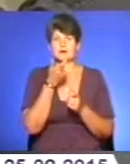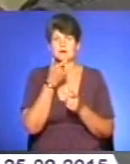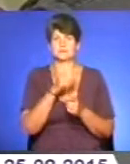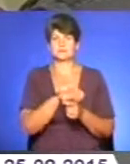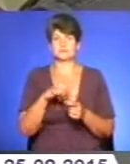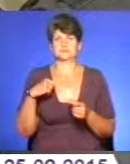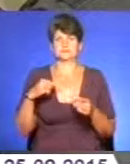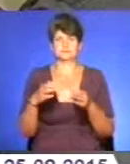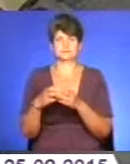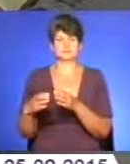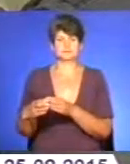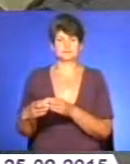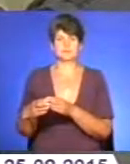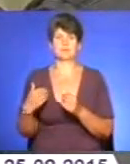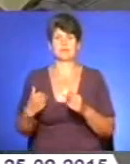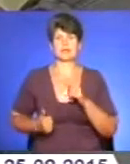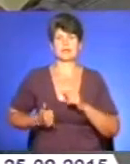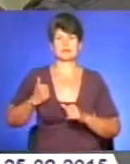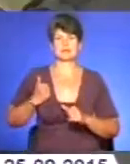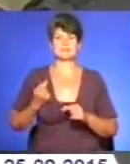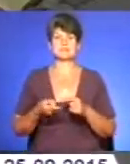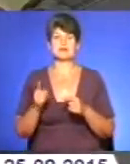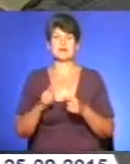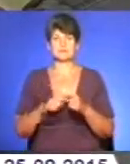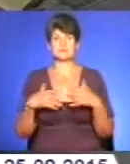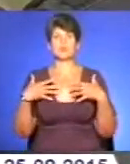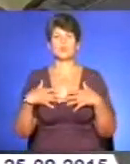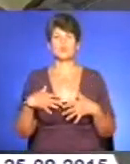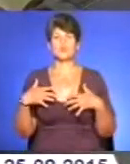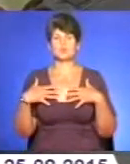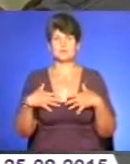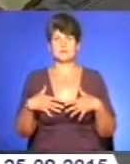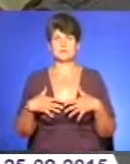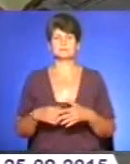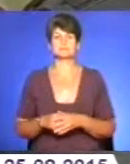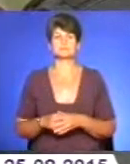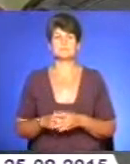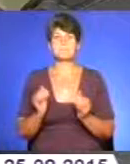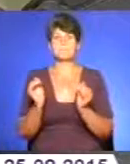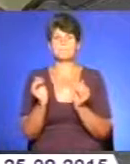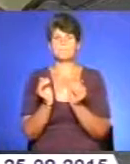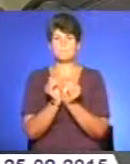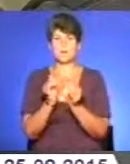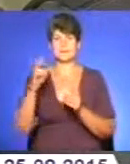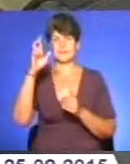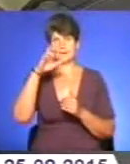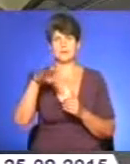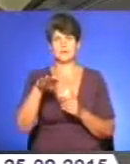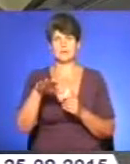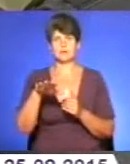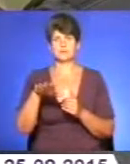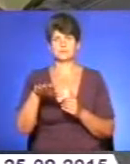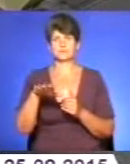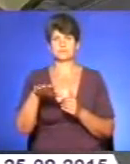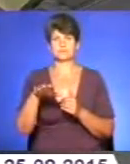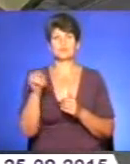І ми гордімося цим. Грузія – маленька країна, у нього